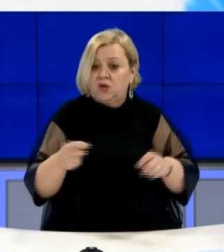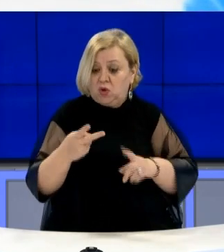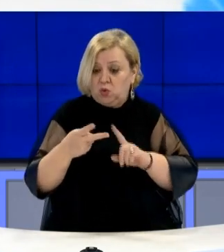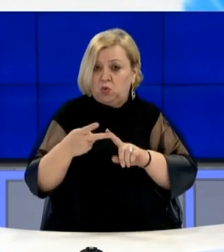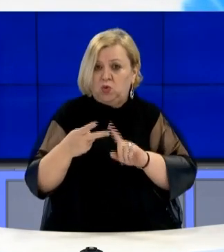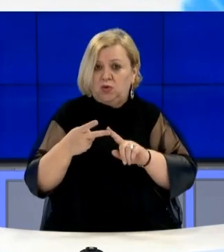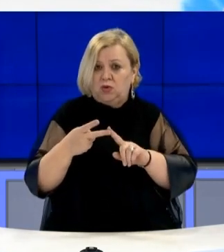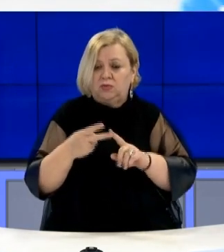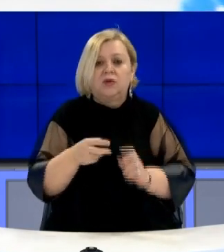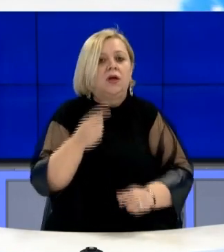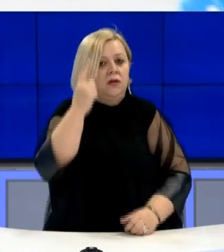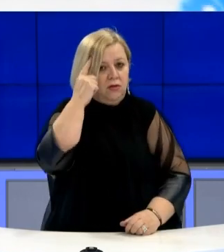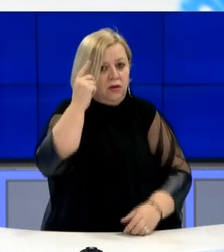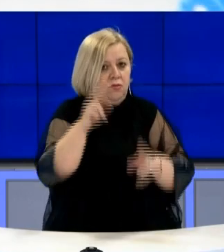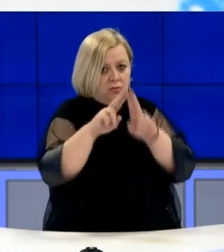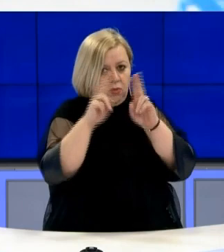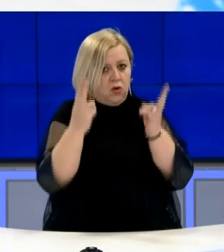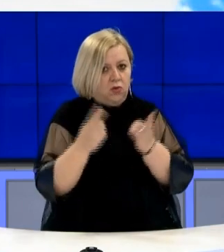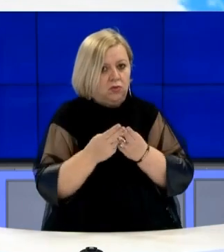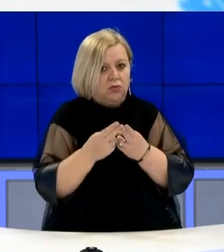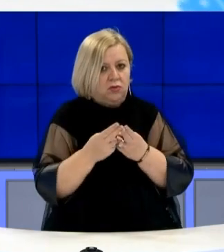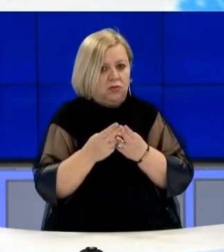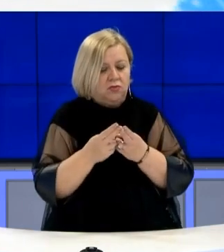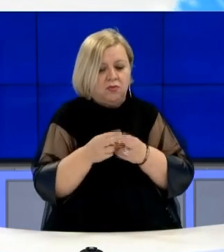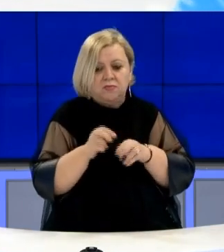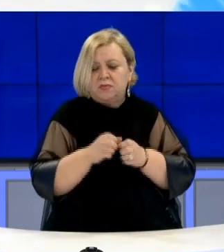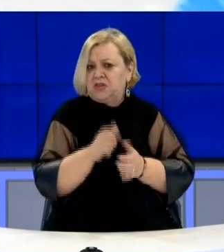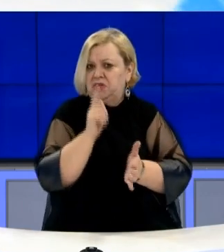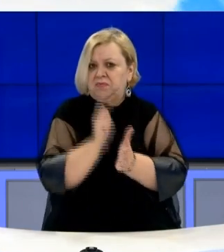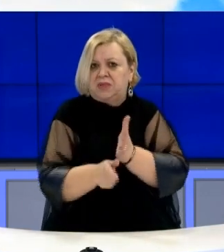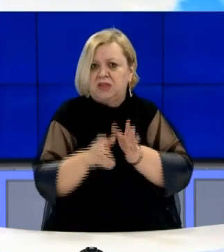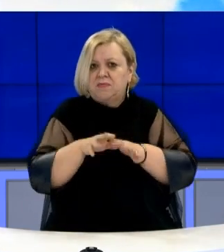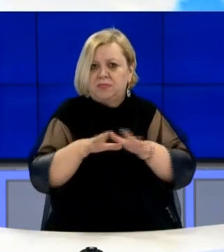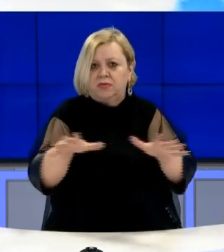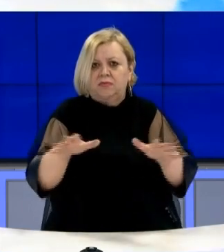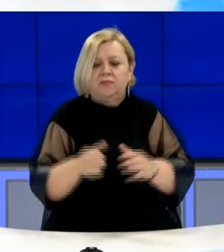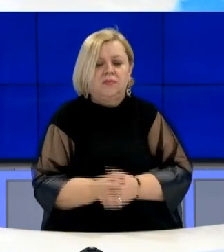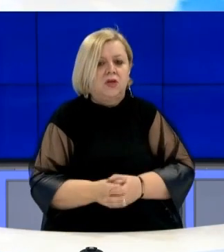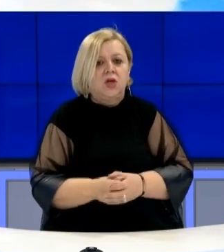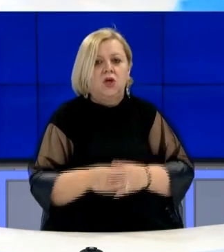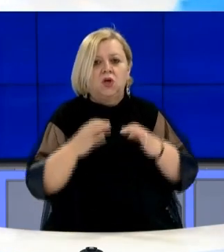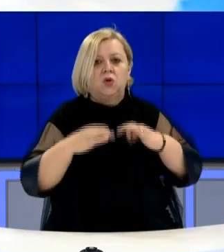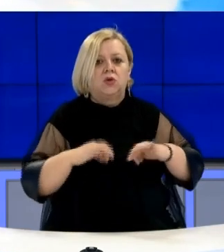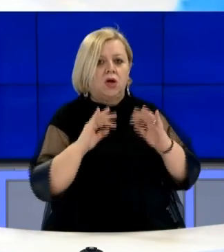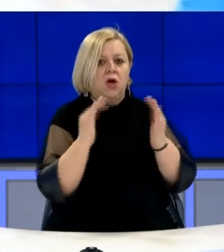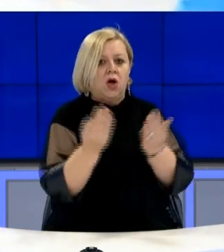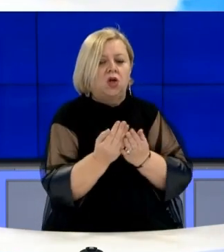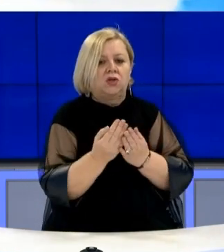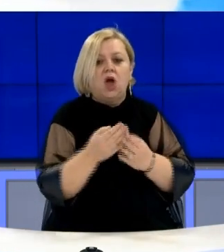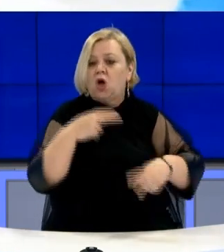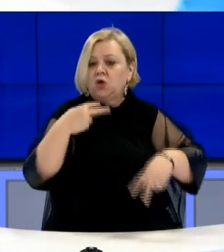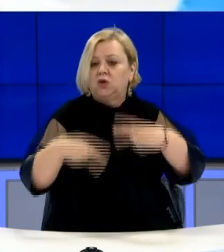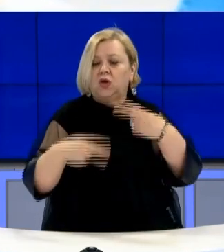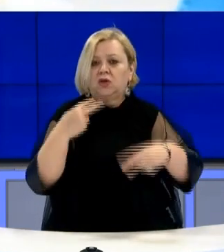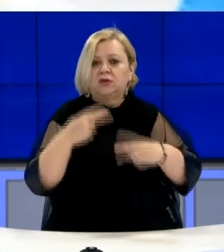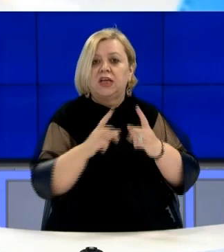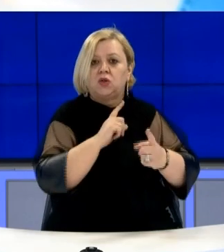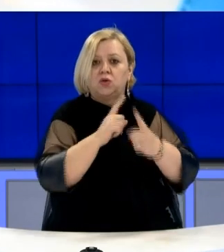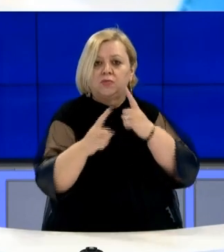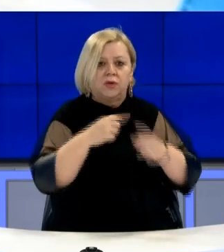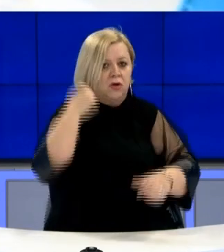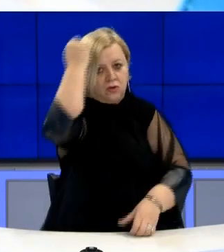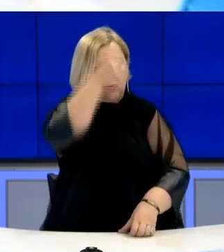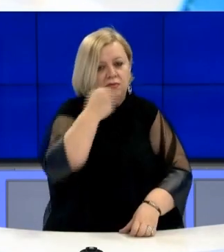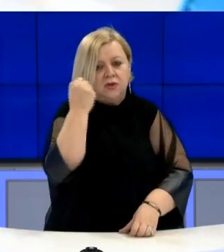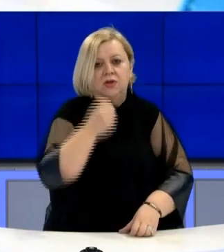dhjetë edhe botrujshë të dhe shkrenë që për hapet shumë shpet. Kryetari odës hotelerist dhe turizmi të Kosovës,